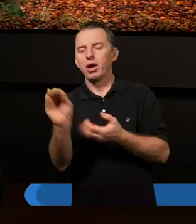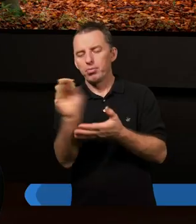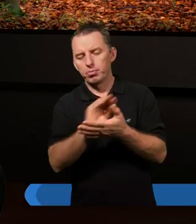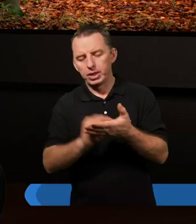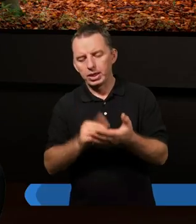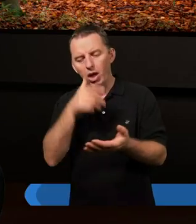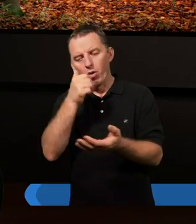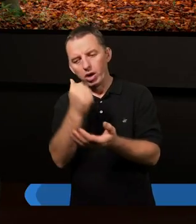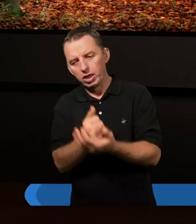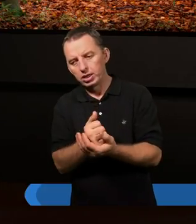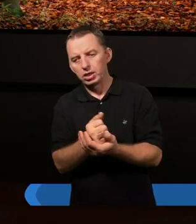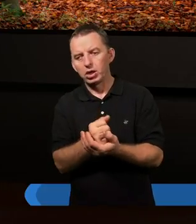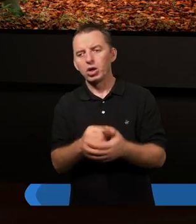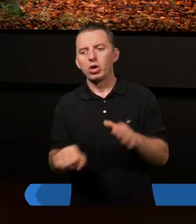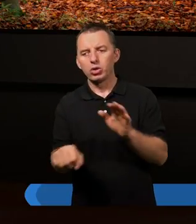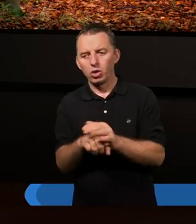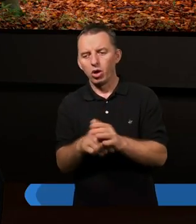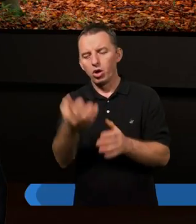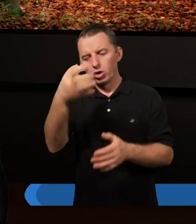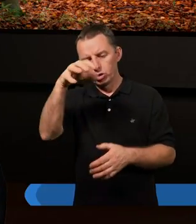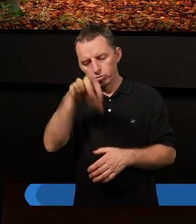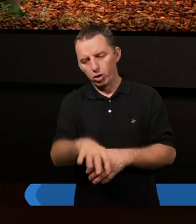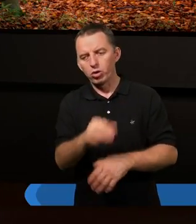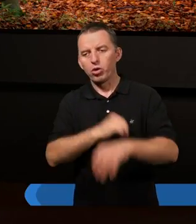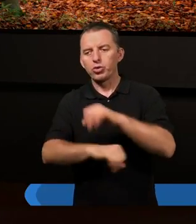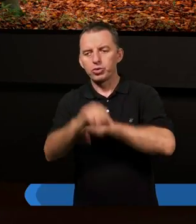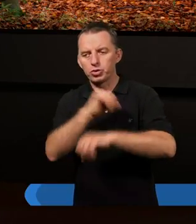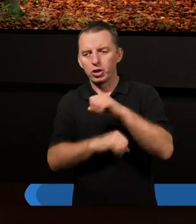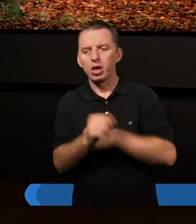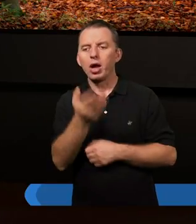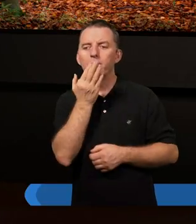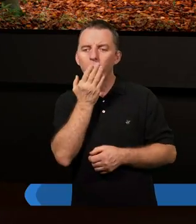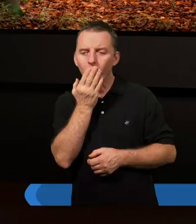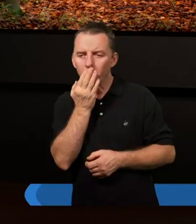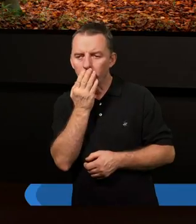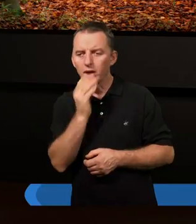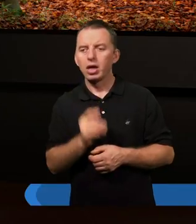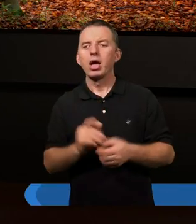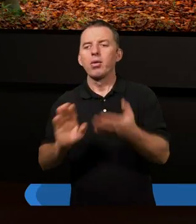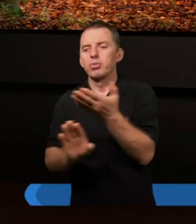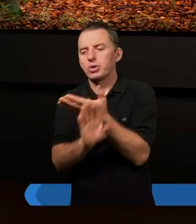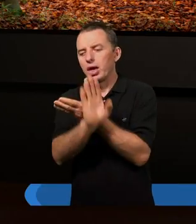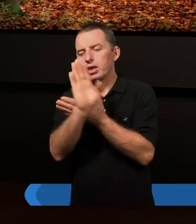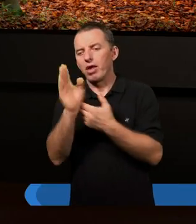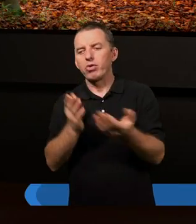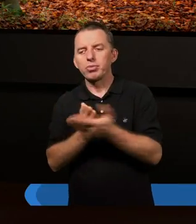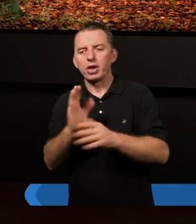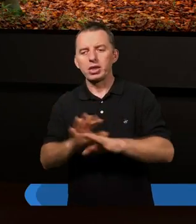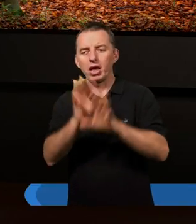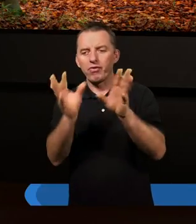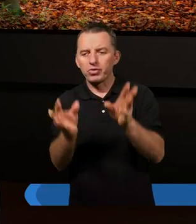Litz do zboru rzymskiego. I tak jak mówiliśmy, przedstawił przede wszystkim,